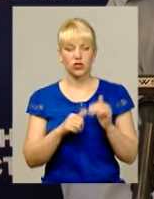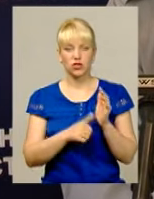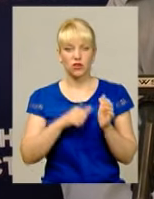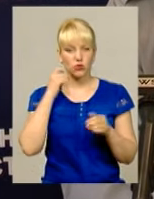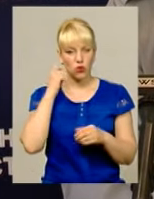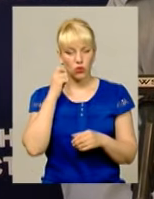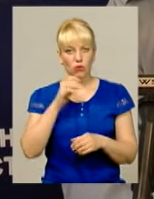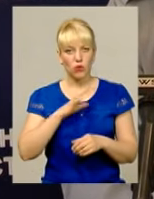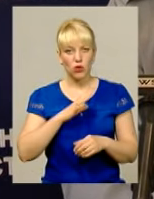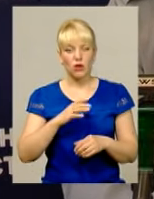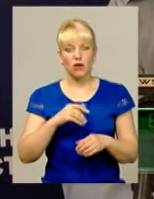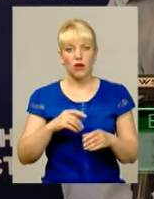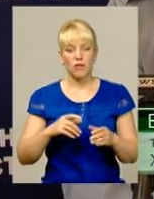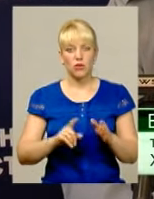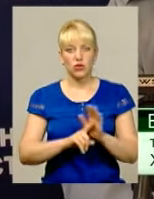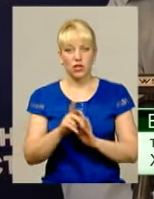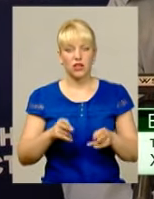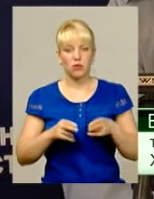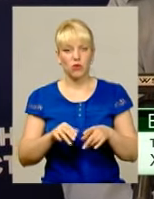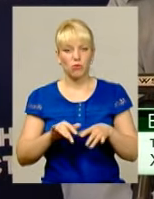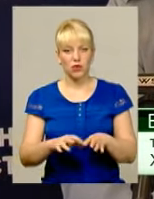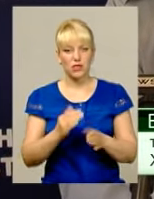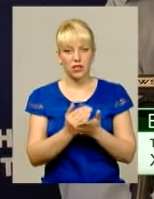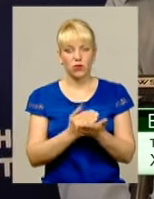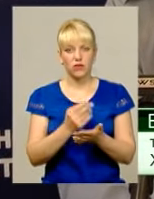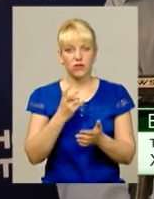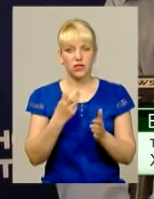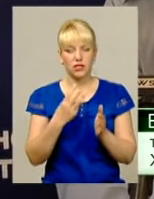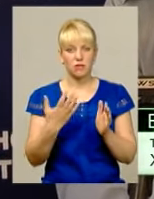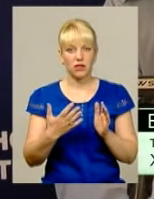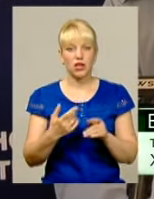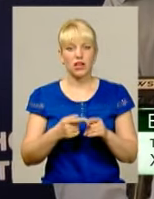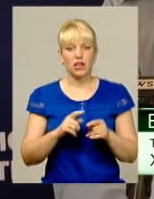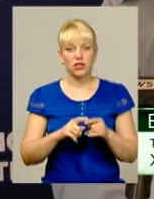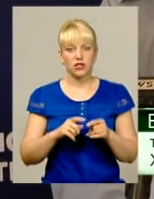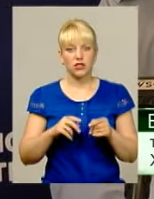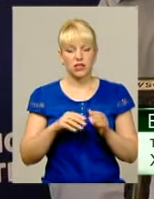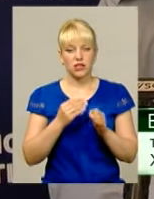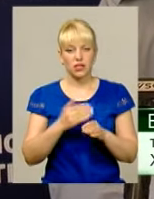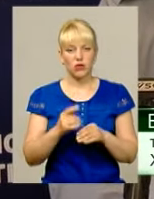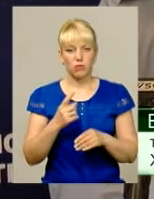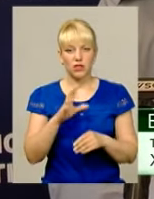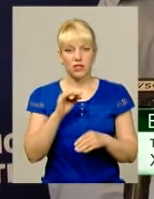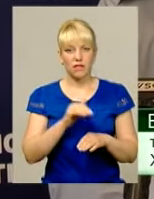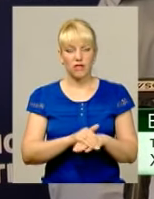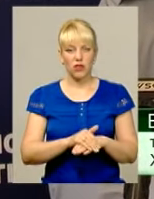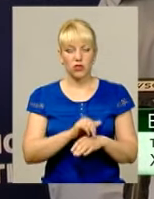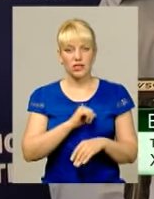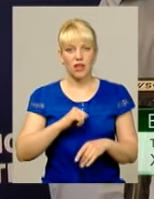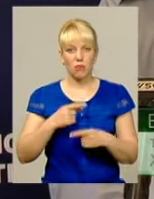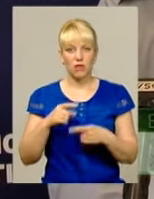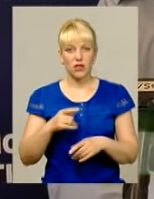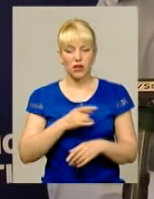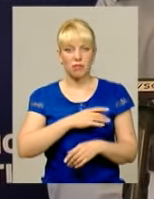року було порушене кримінальне провадження за статтею 353 Кримінального кодексу України, частину першу За фактом самовільного